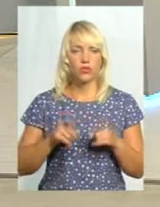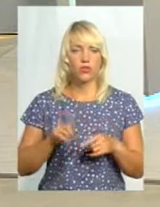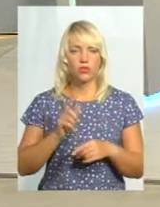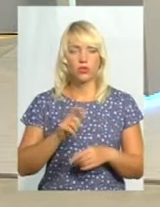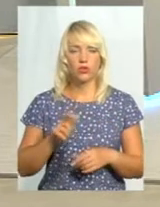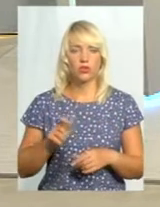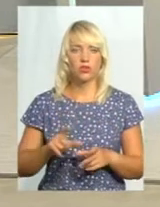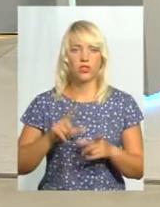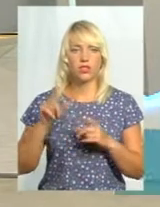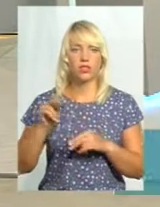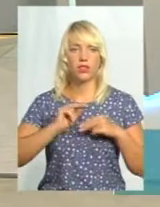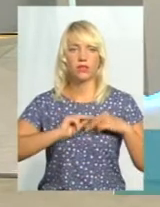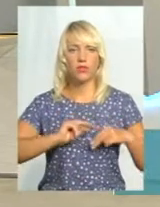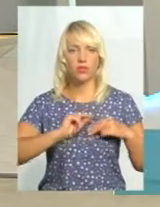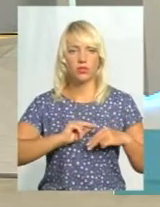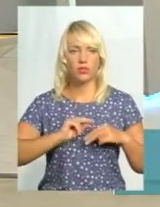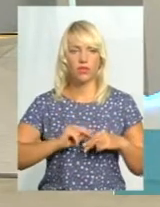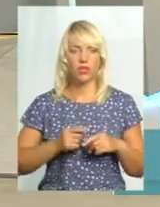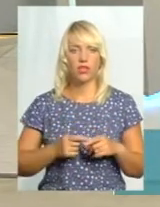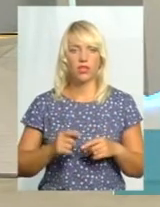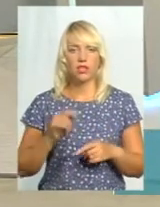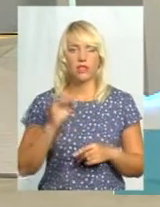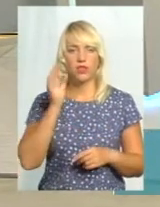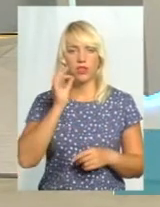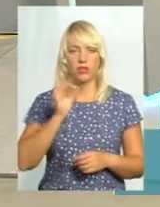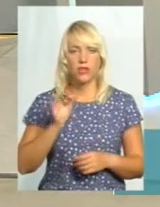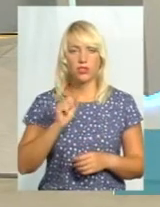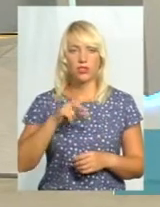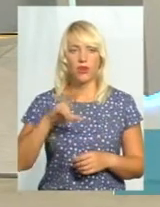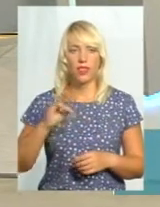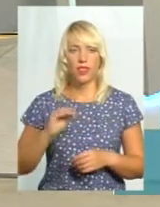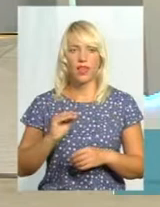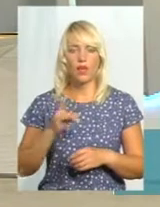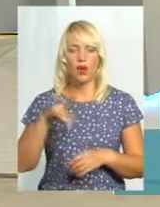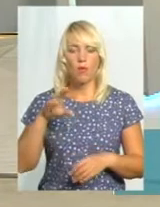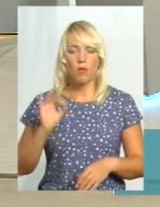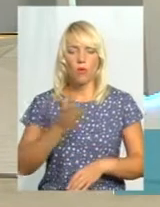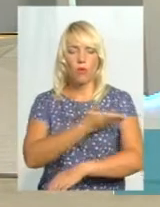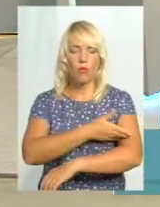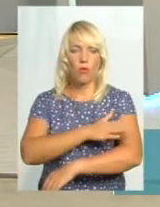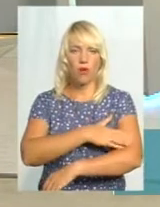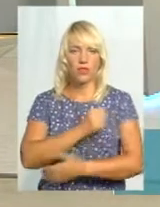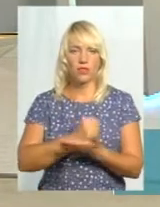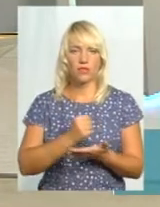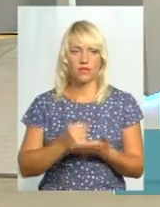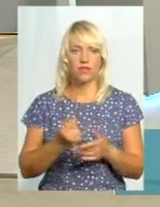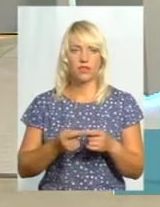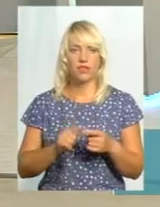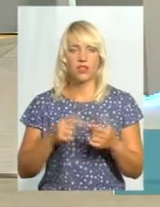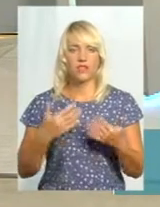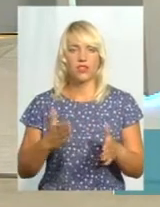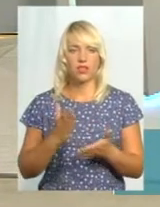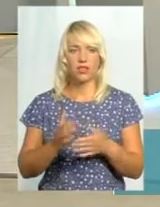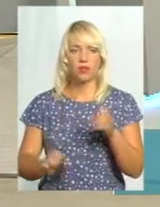завезли працювати в Німеччину, але по польській візі робочій свого часу. Це вже є певне